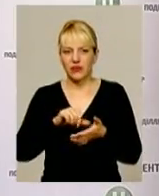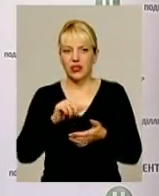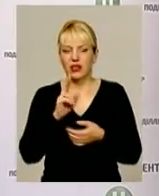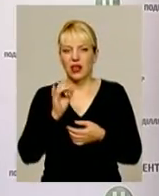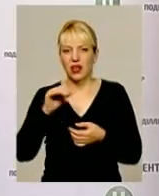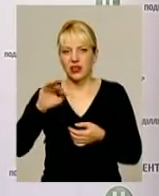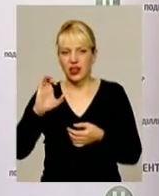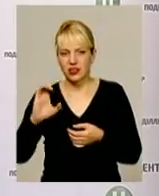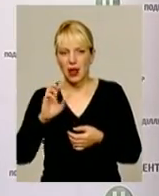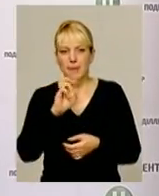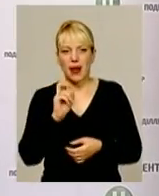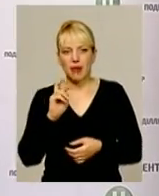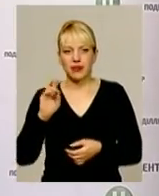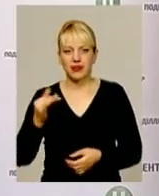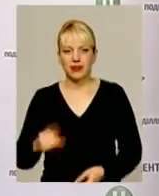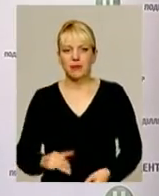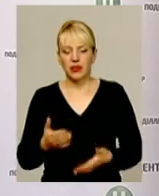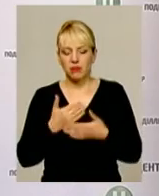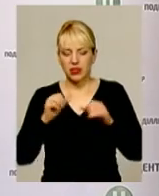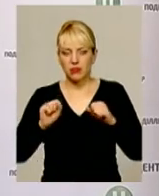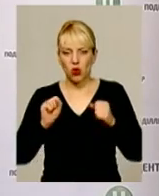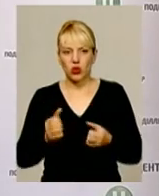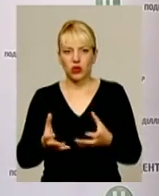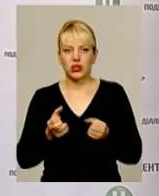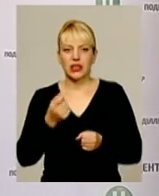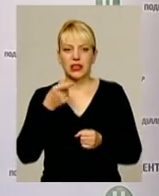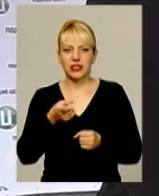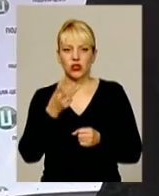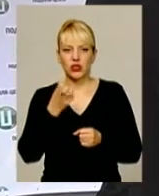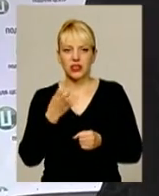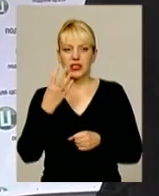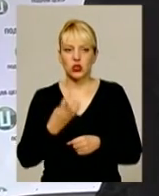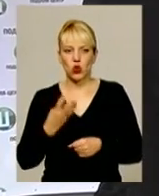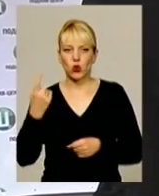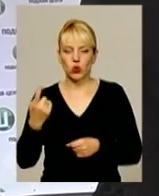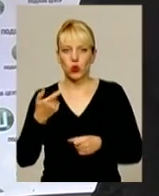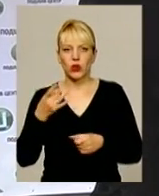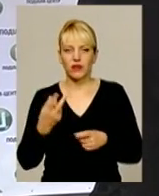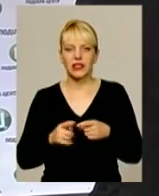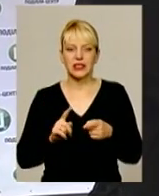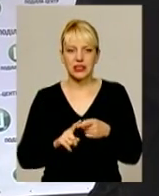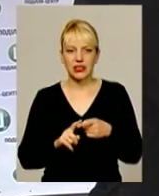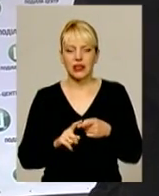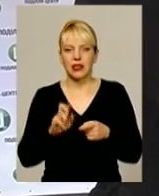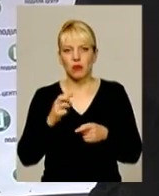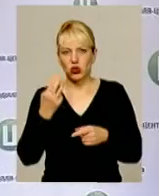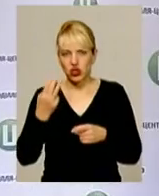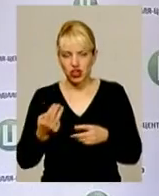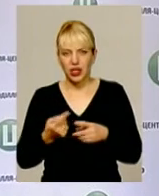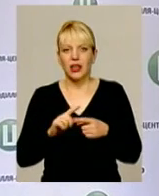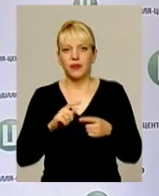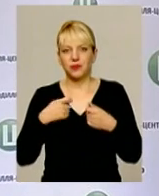Ми змогли отримати 1341 гривню з даного борща. Дані кошти плануються